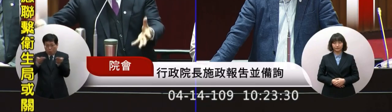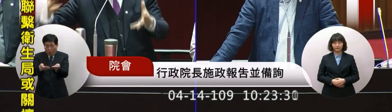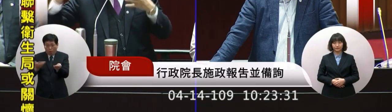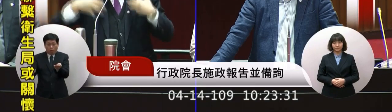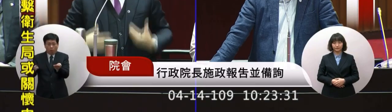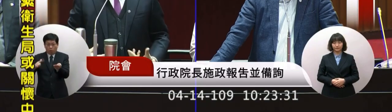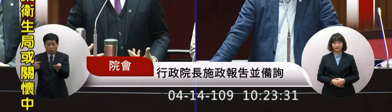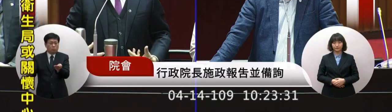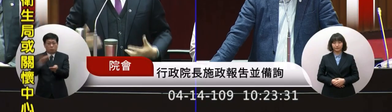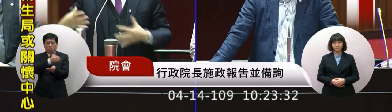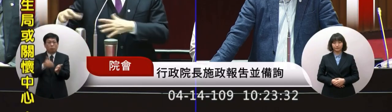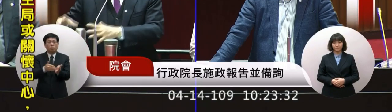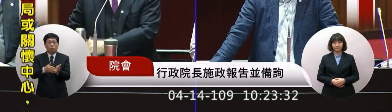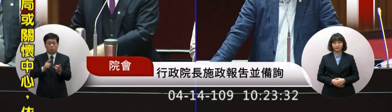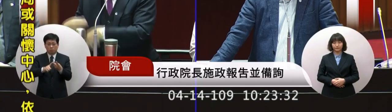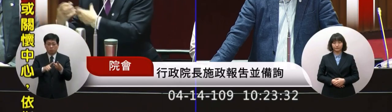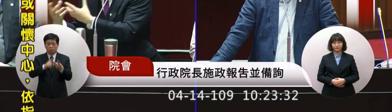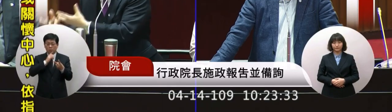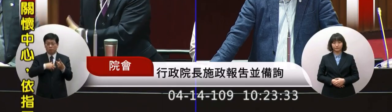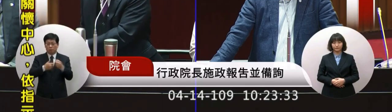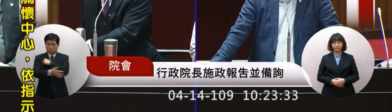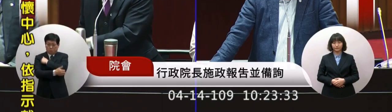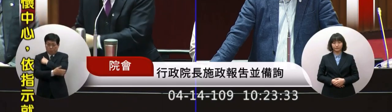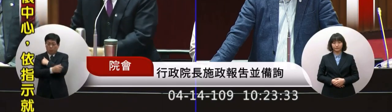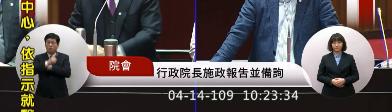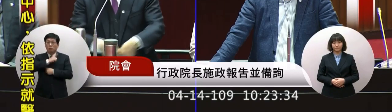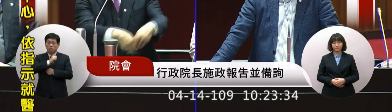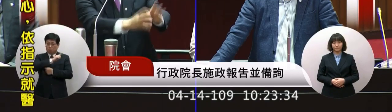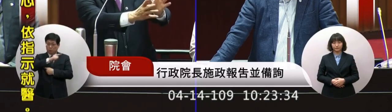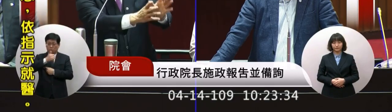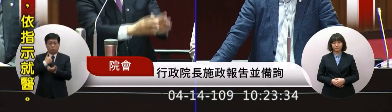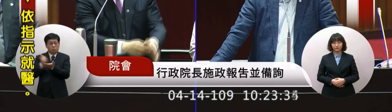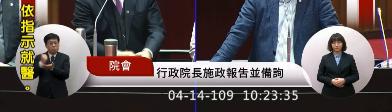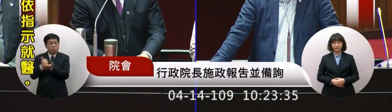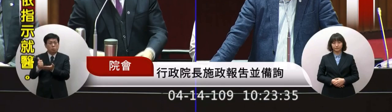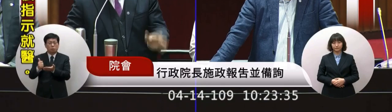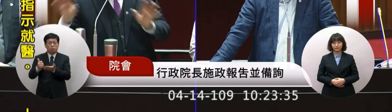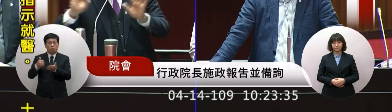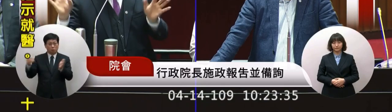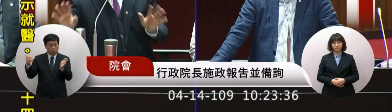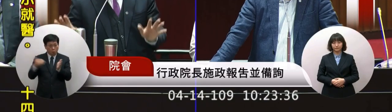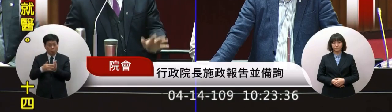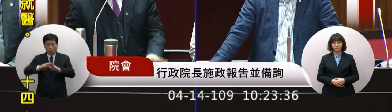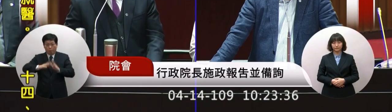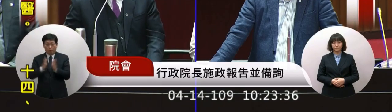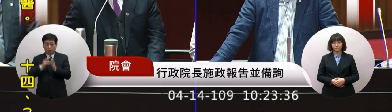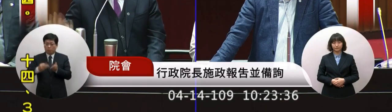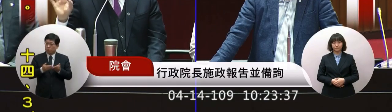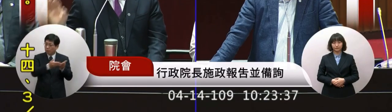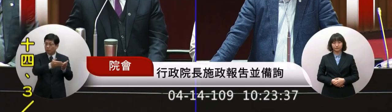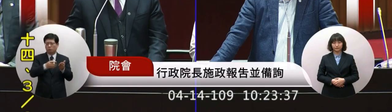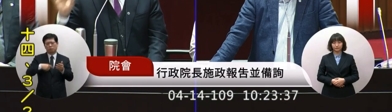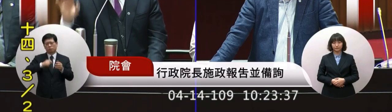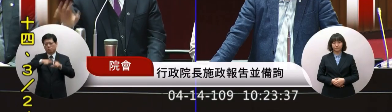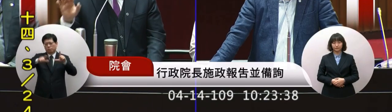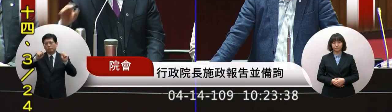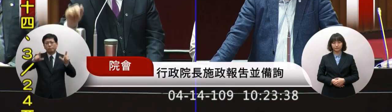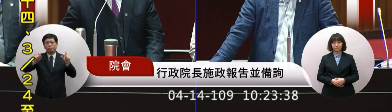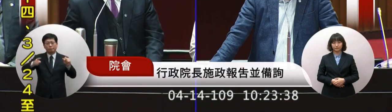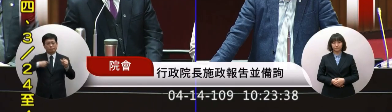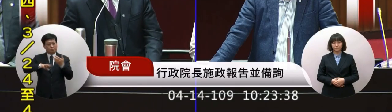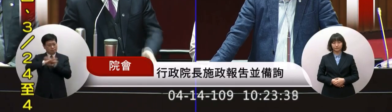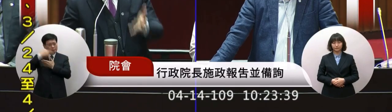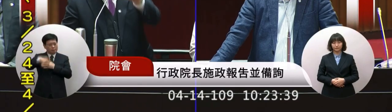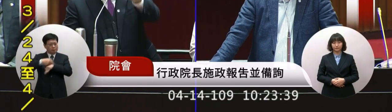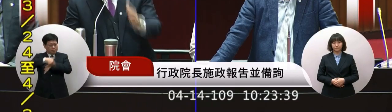船員他根本下禍禍又出海 各種情況不同應該另